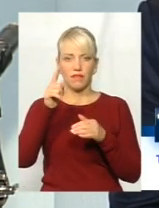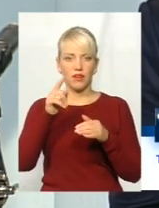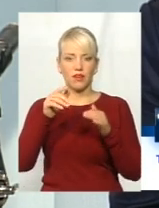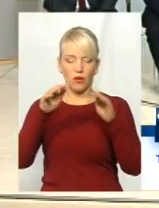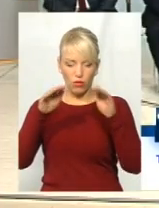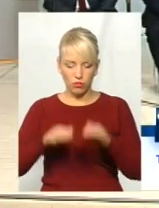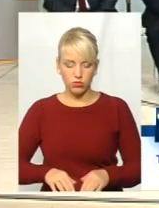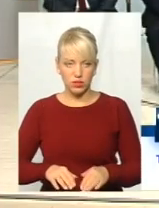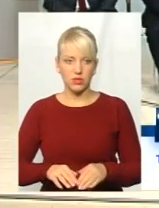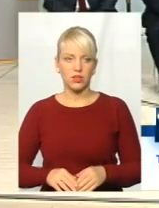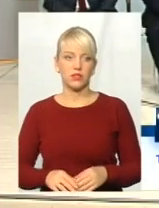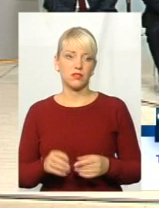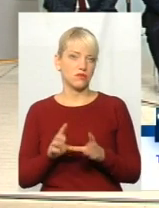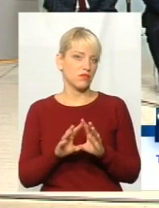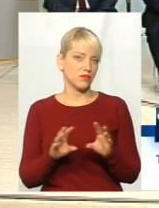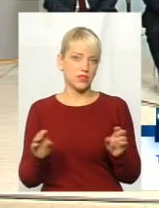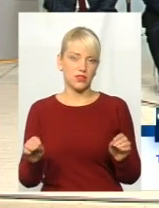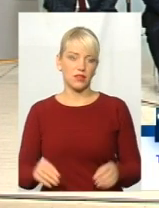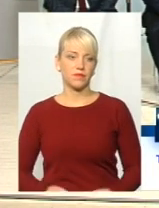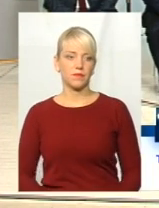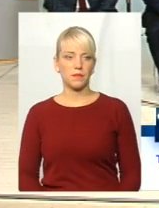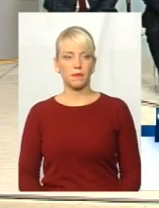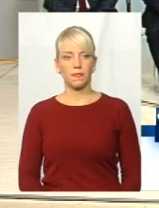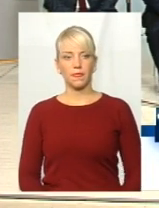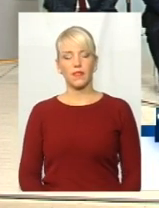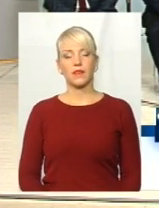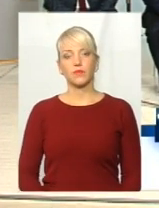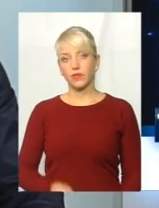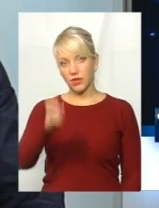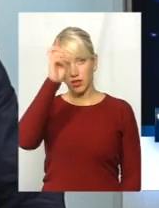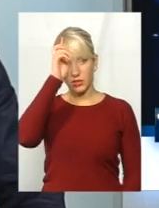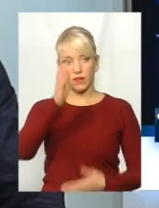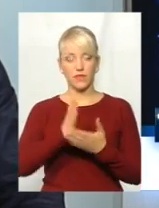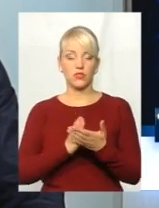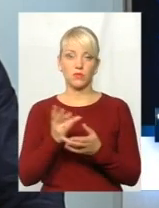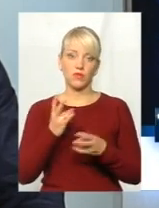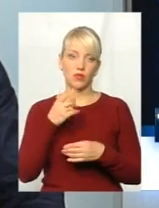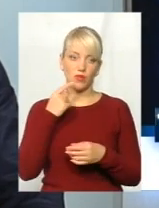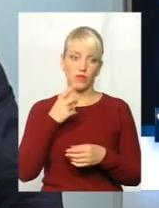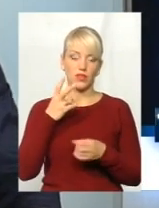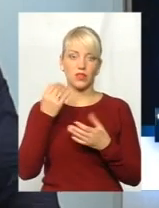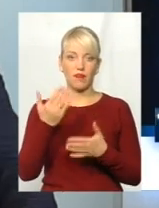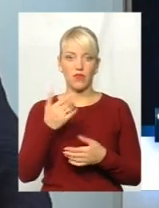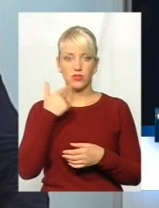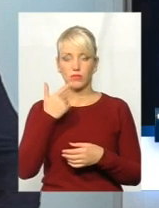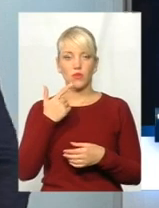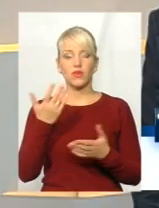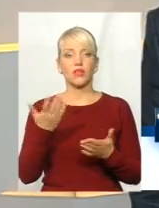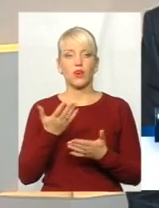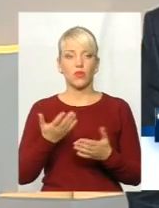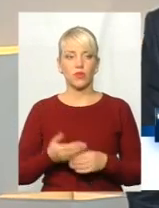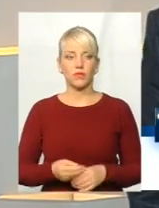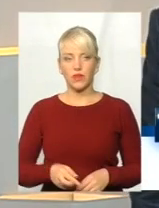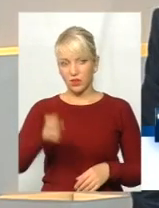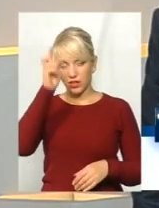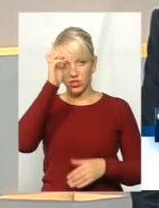Гадаю все. Івана Ярославовичу, все-таки державний чиновник має говорити на ваше попереднення якою мовою? Державний чиновник,